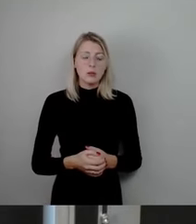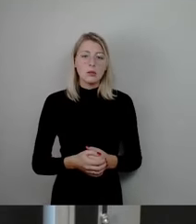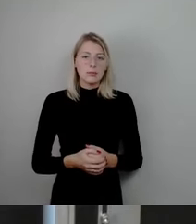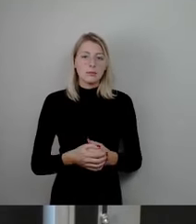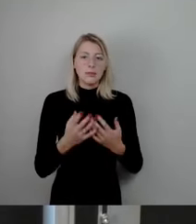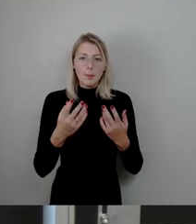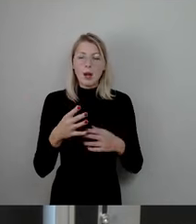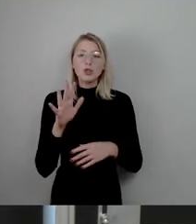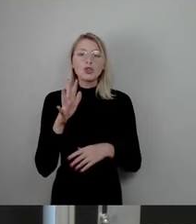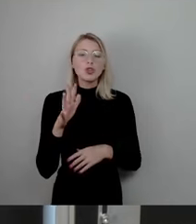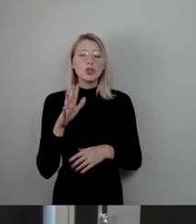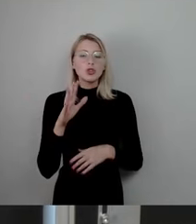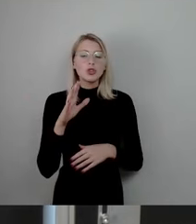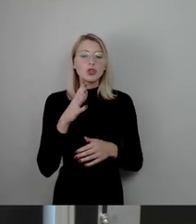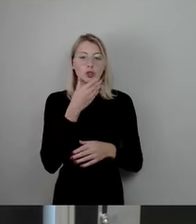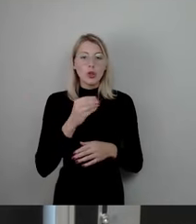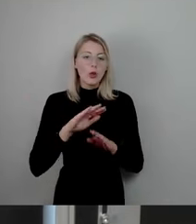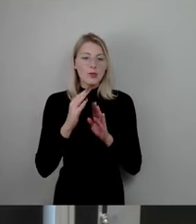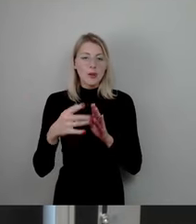weiß ich, Beschlüsse von 2008.